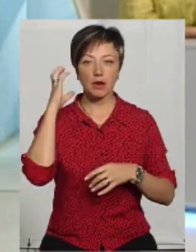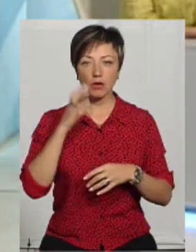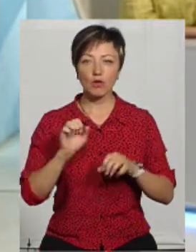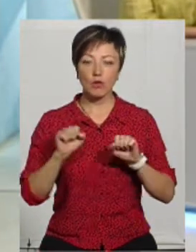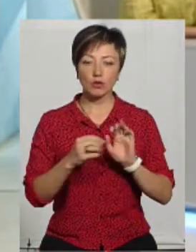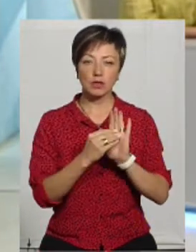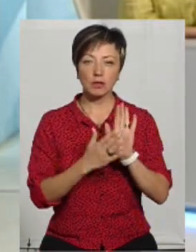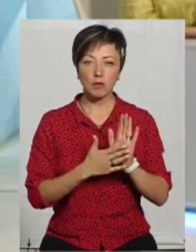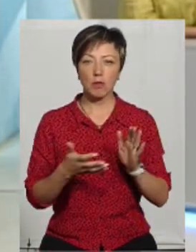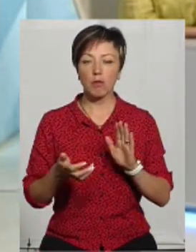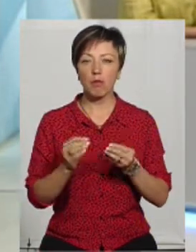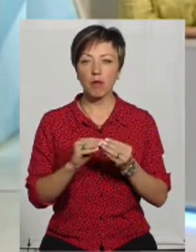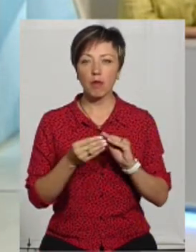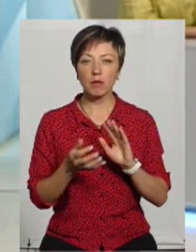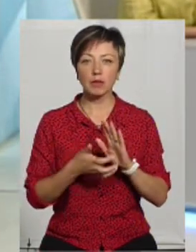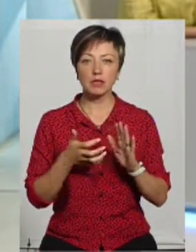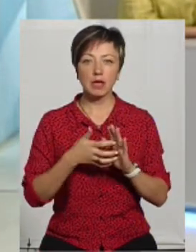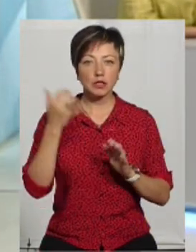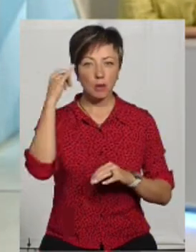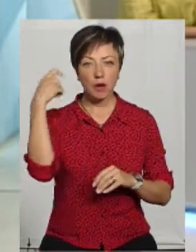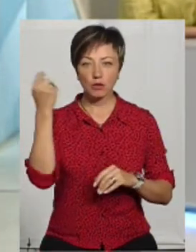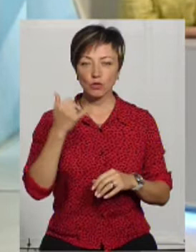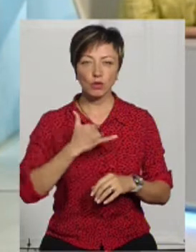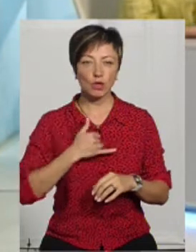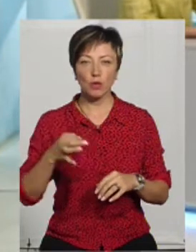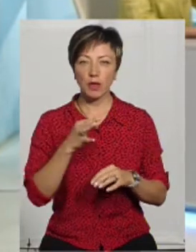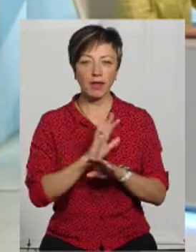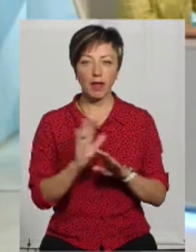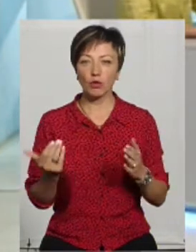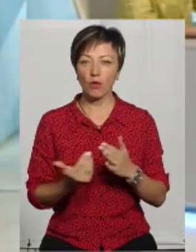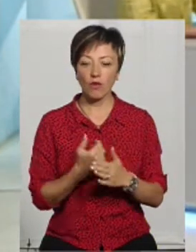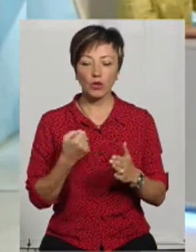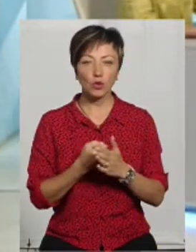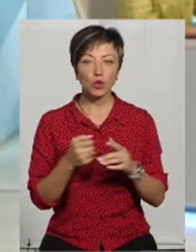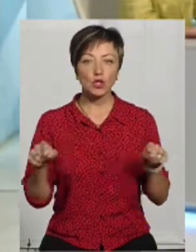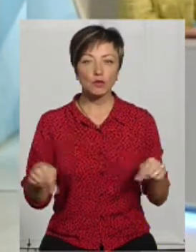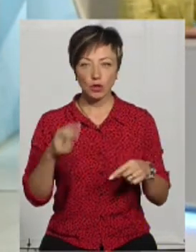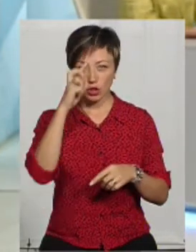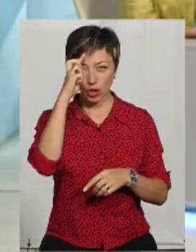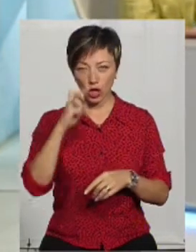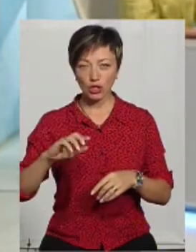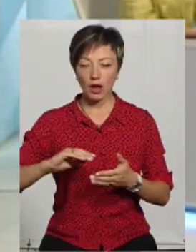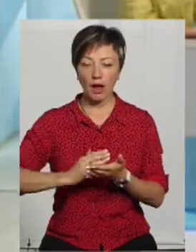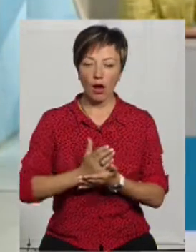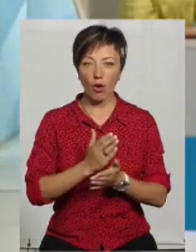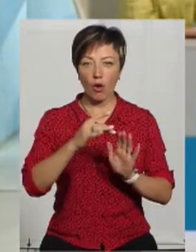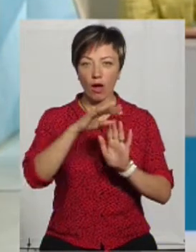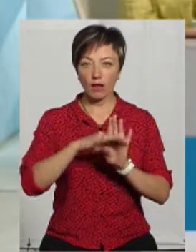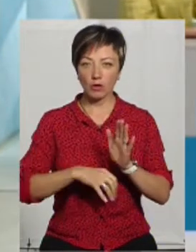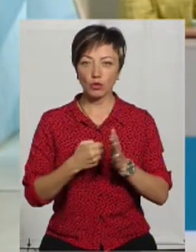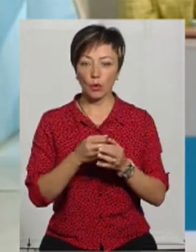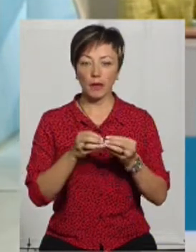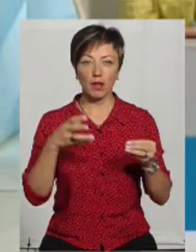проблема нестачі пасовищ в нашій області не нова. Уточню лише, до створення Держгеокадастру до 2015